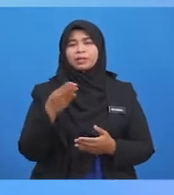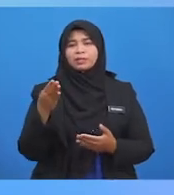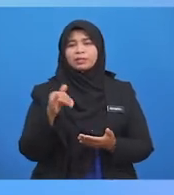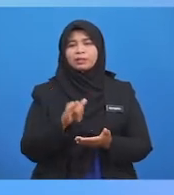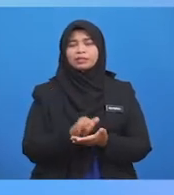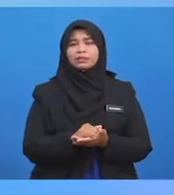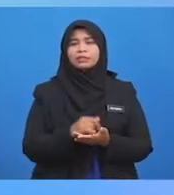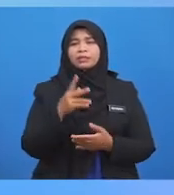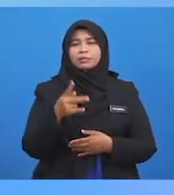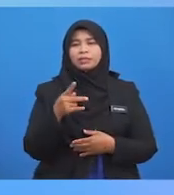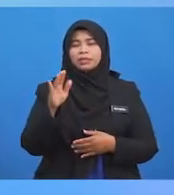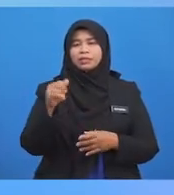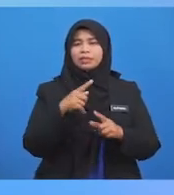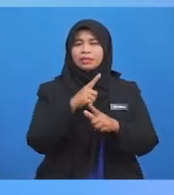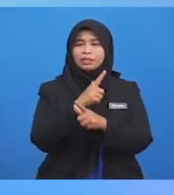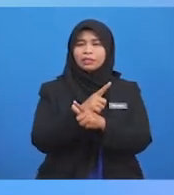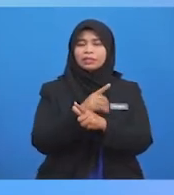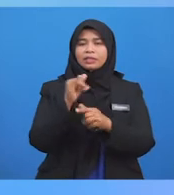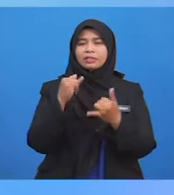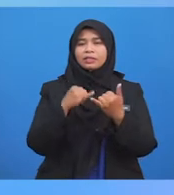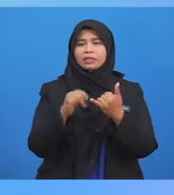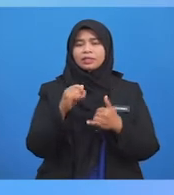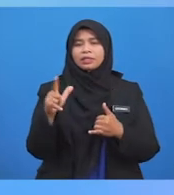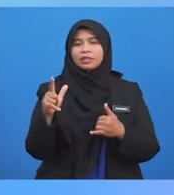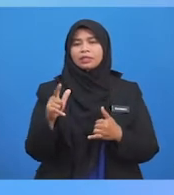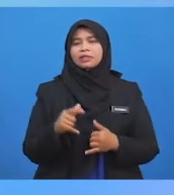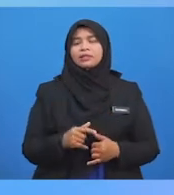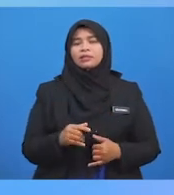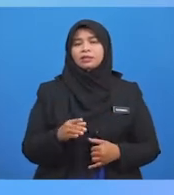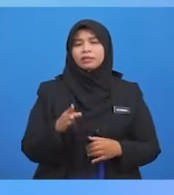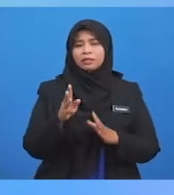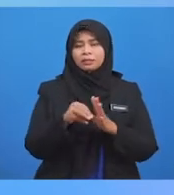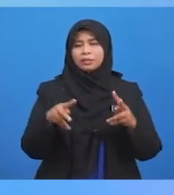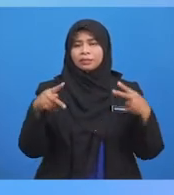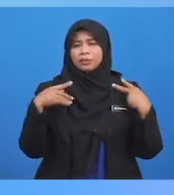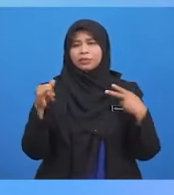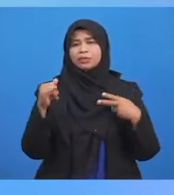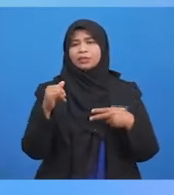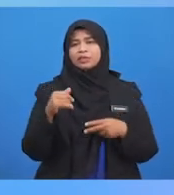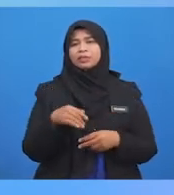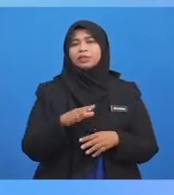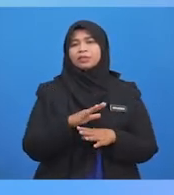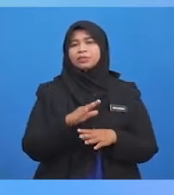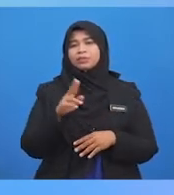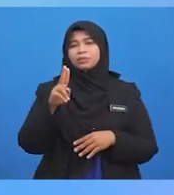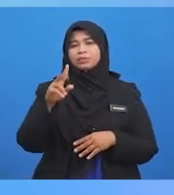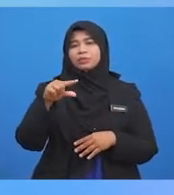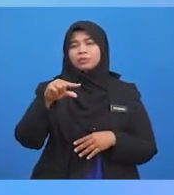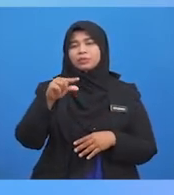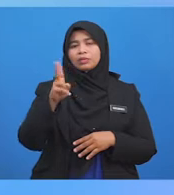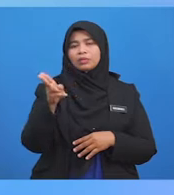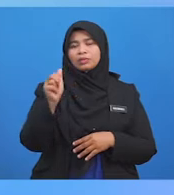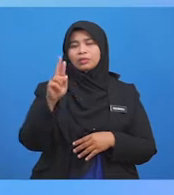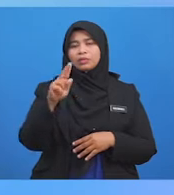Perkara Yang Dilarang Yang Terakhir Ialah Transaksi Yang Mempunyai Unsur Ketidak